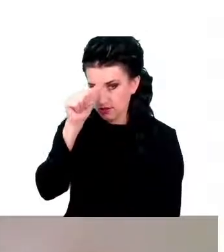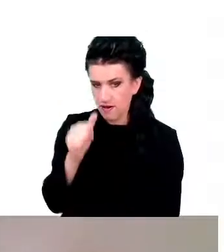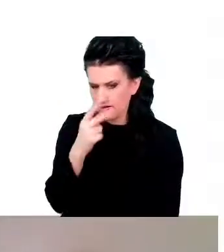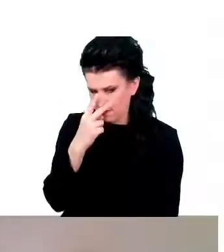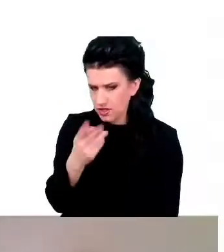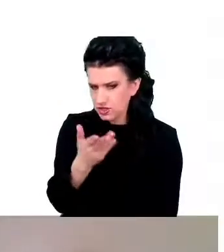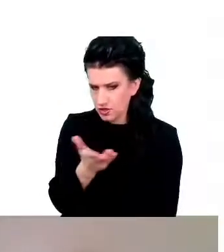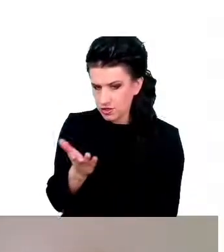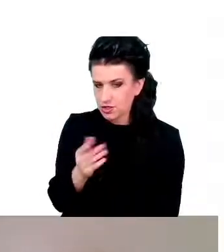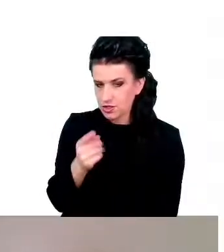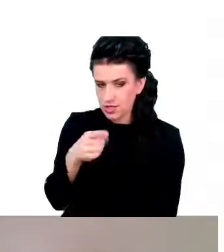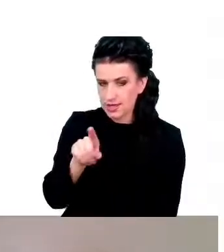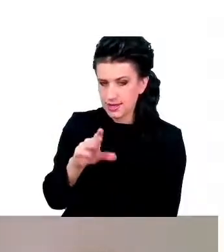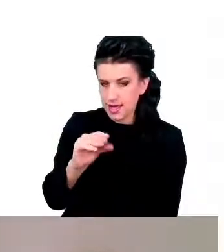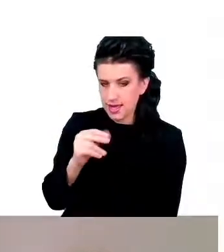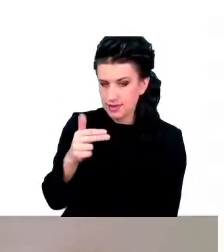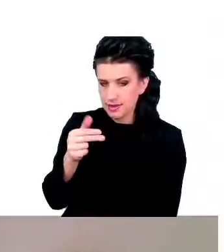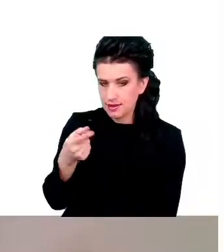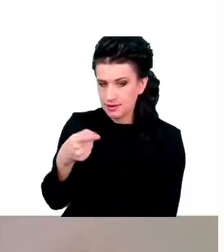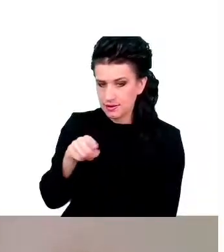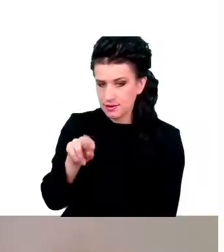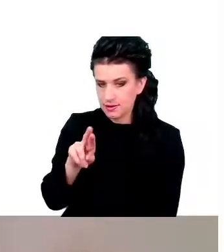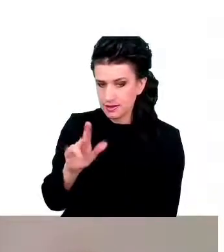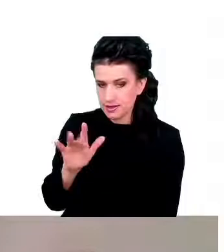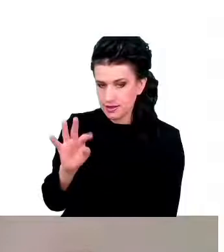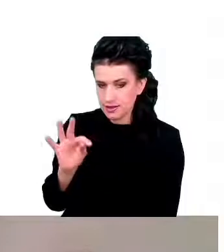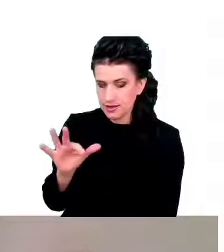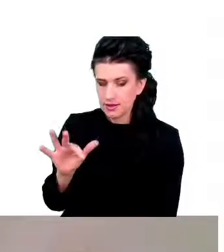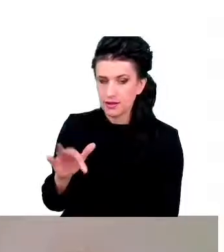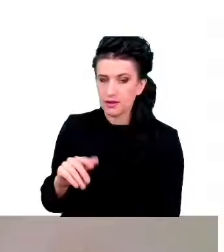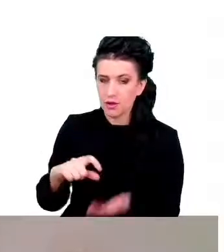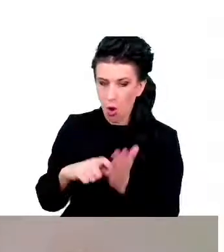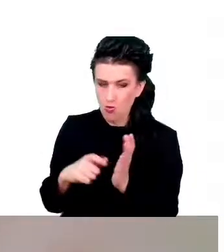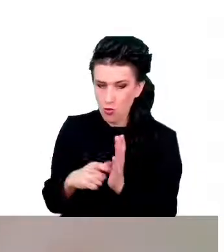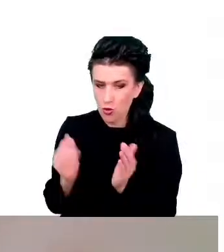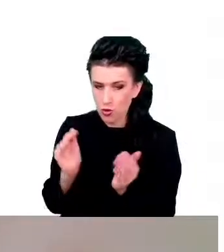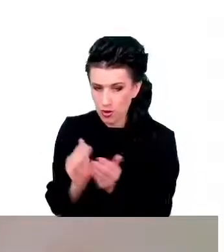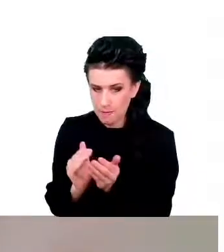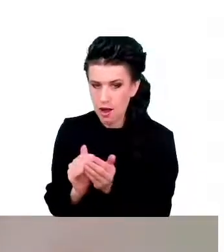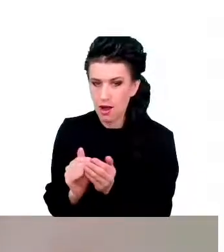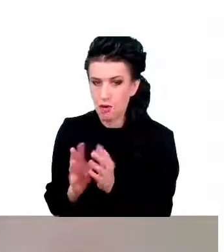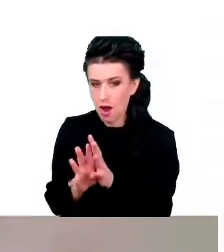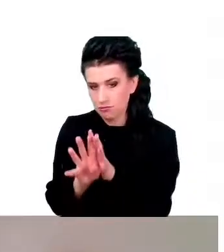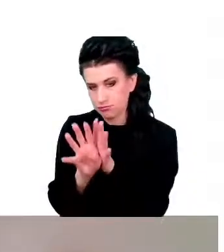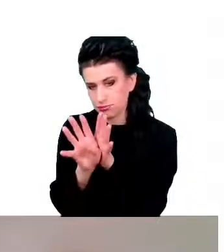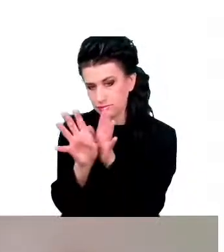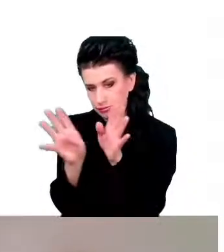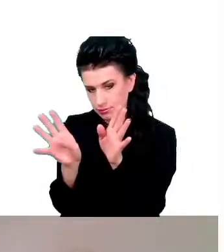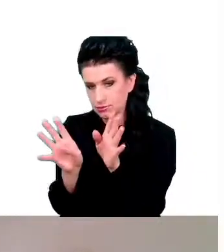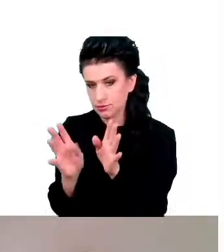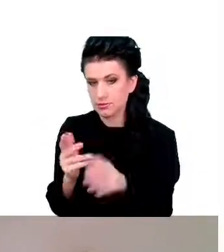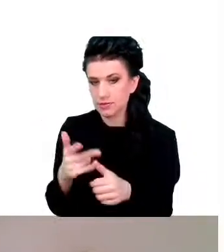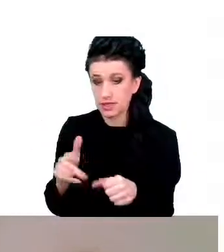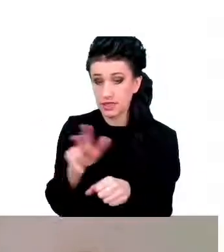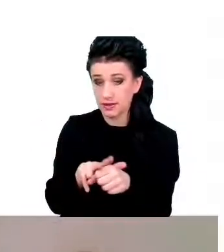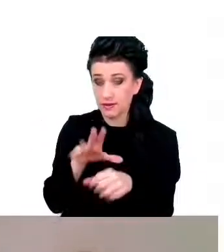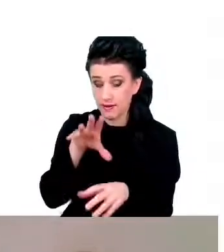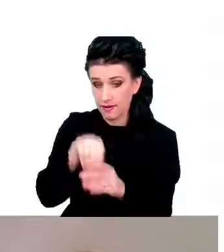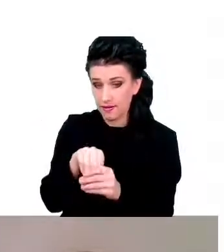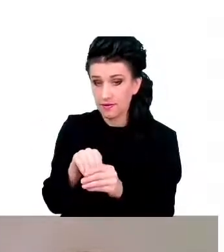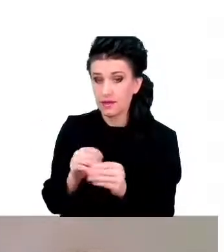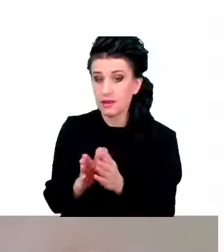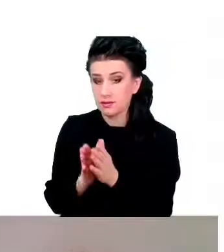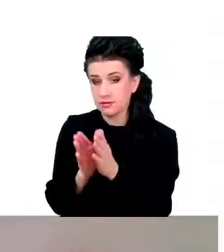komórki właśnie z rozgałęzieniami, które z tych rozgałęzień zaczynają